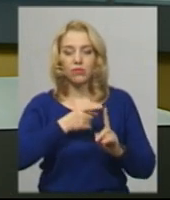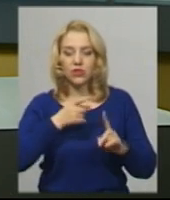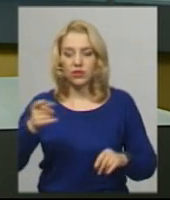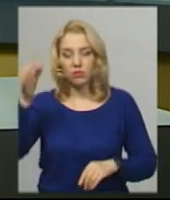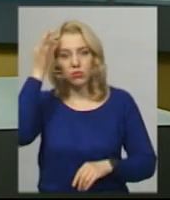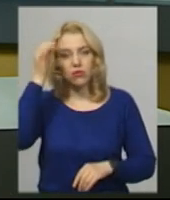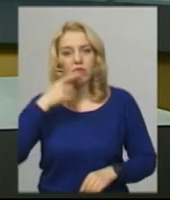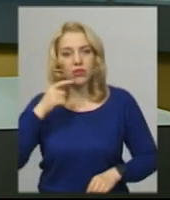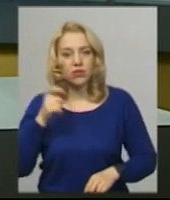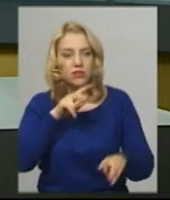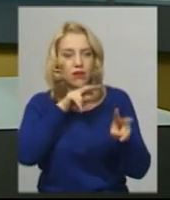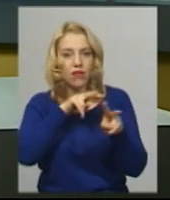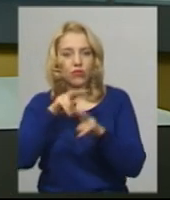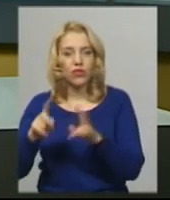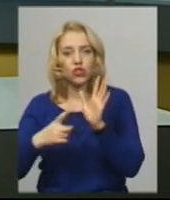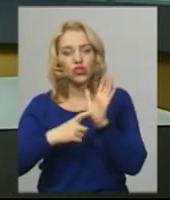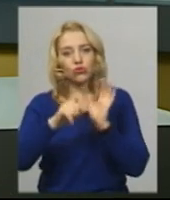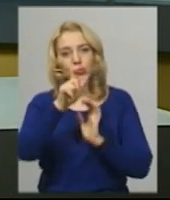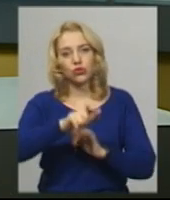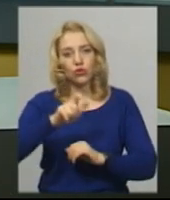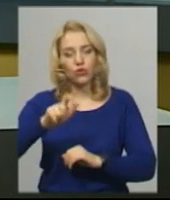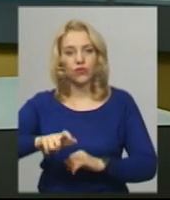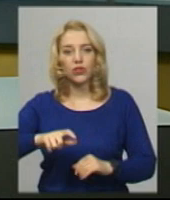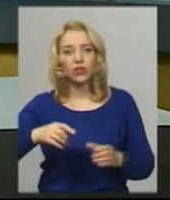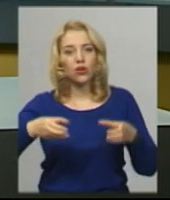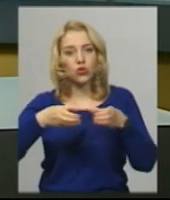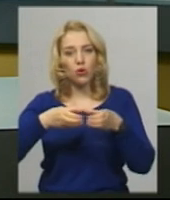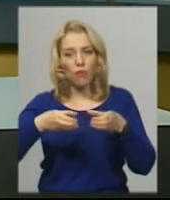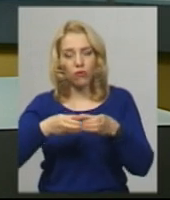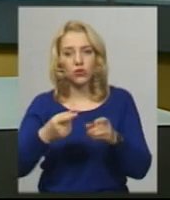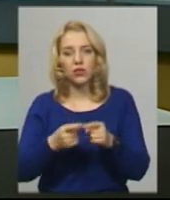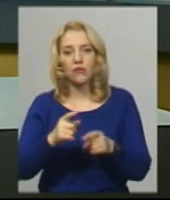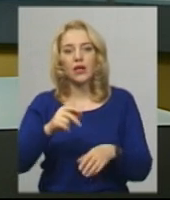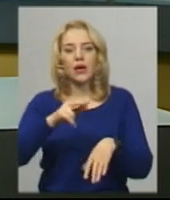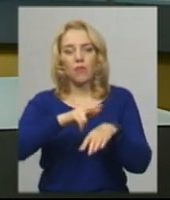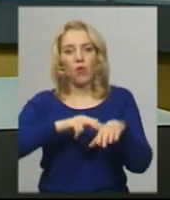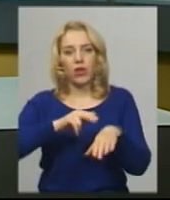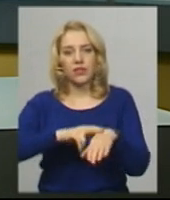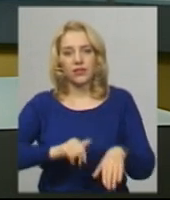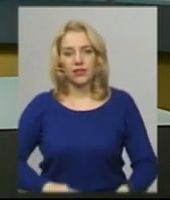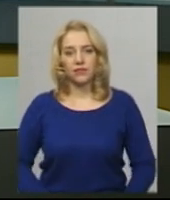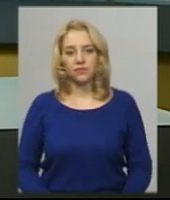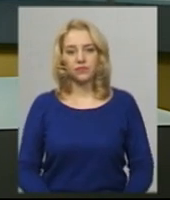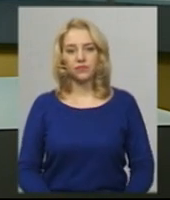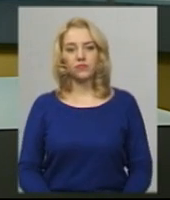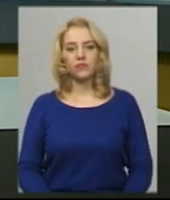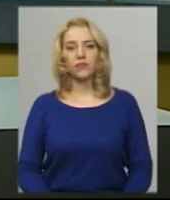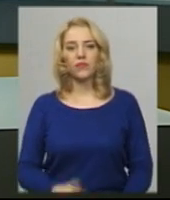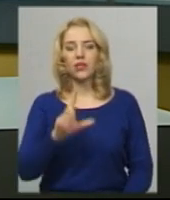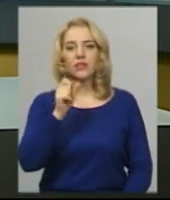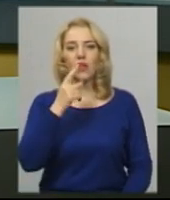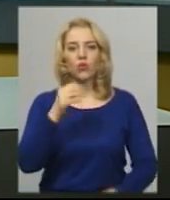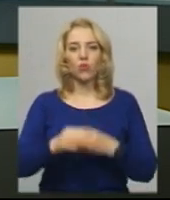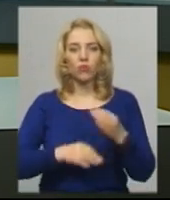заходів слідкували понад 600 чоловік особового складу з числа працівників поліції. За добу на